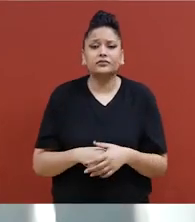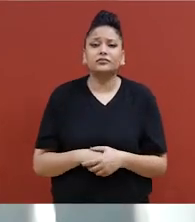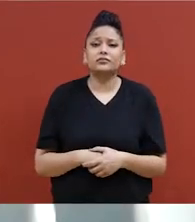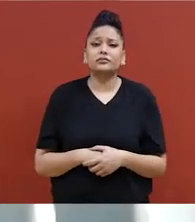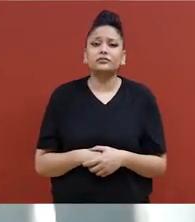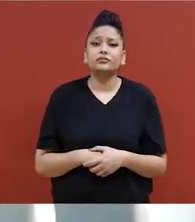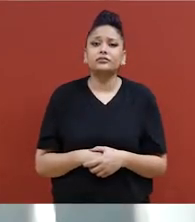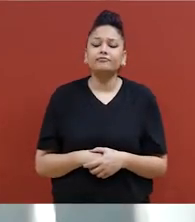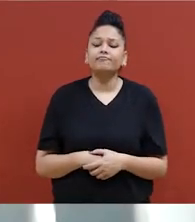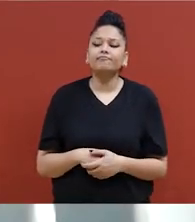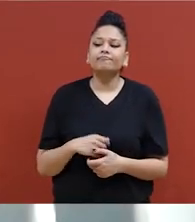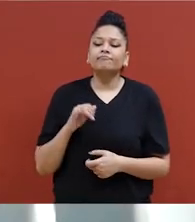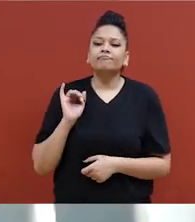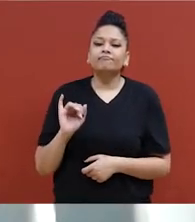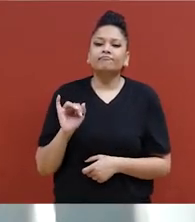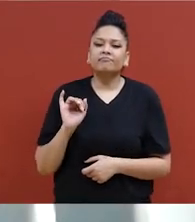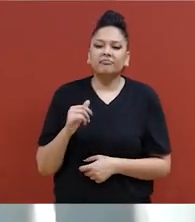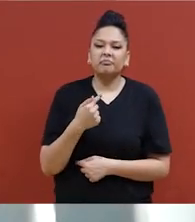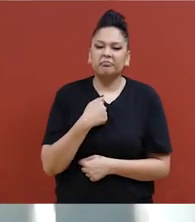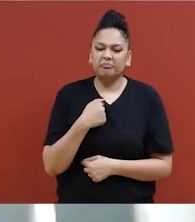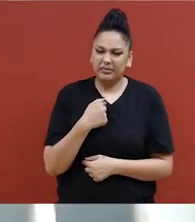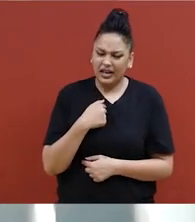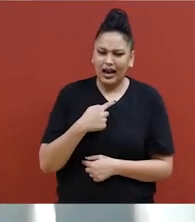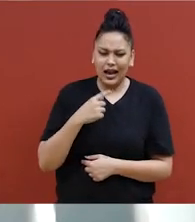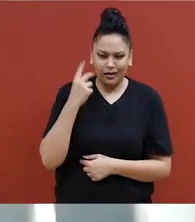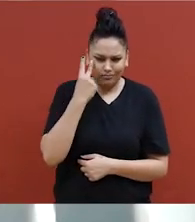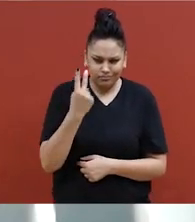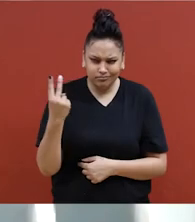Tu sais, ça me rappelle la chanson d'Aretha Franklin.